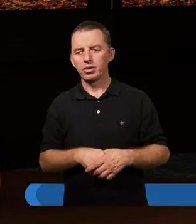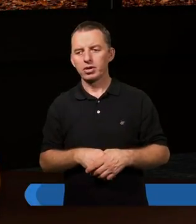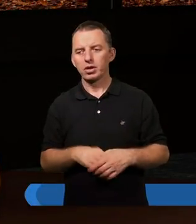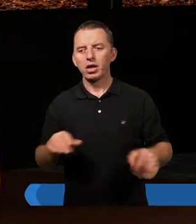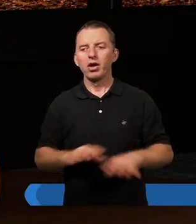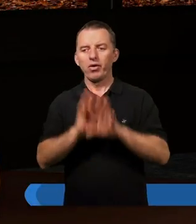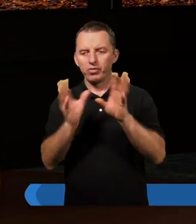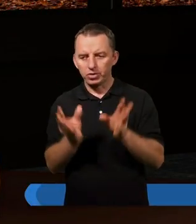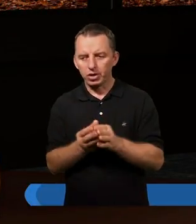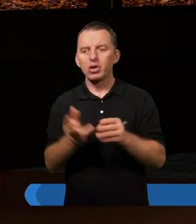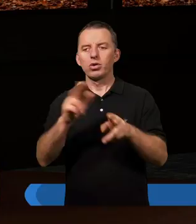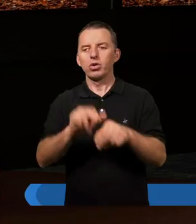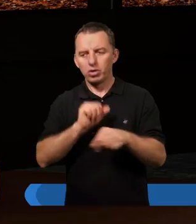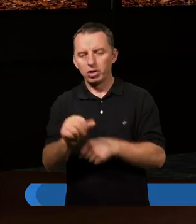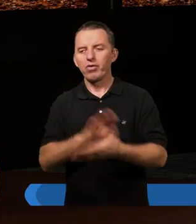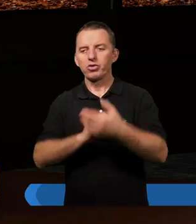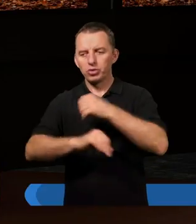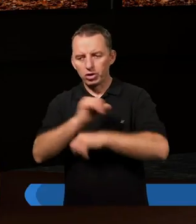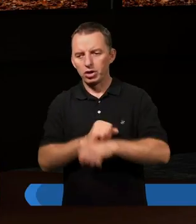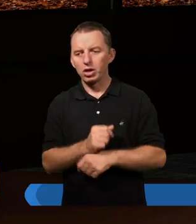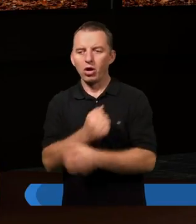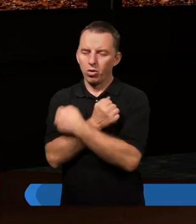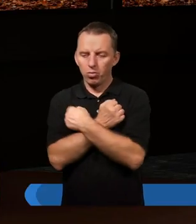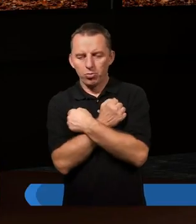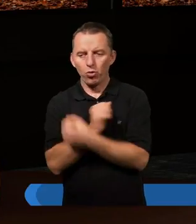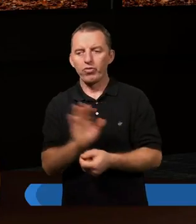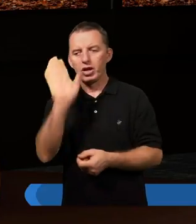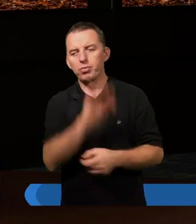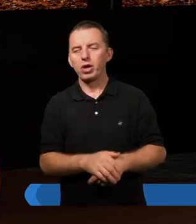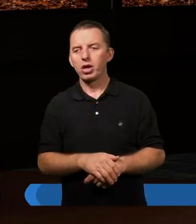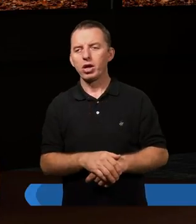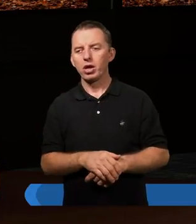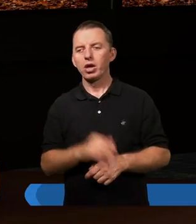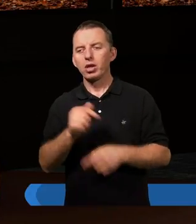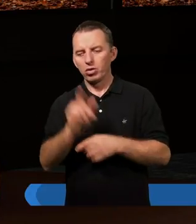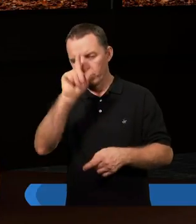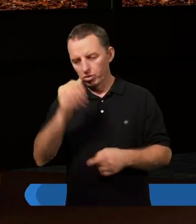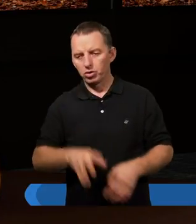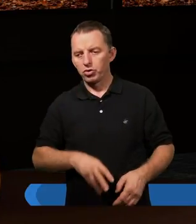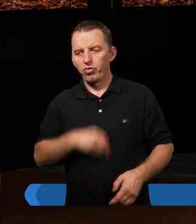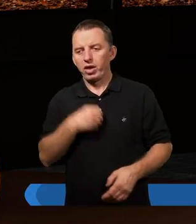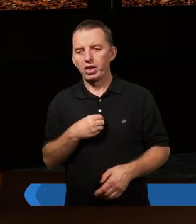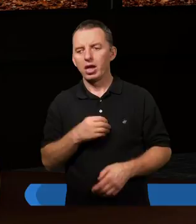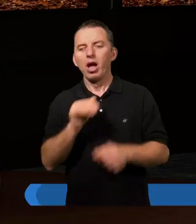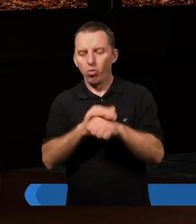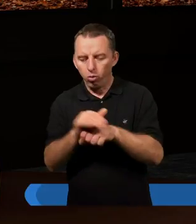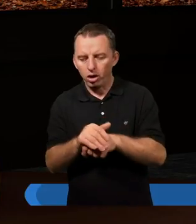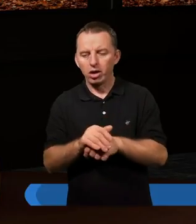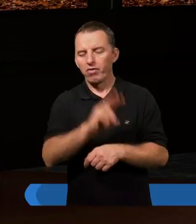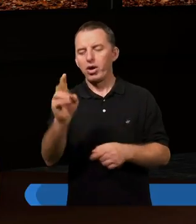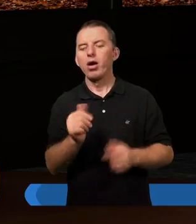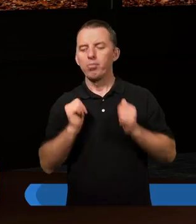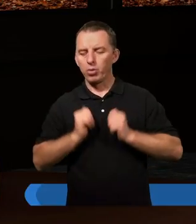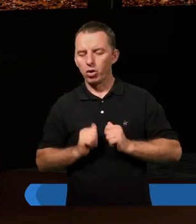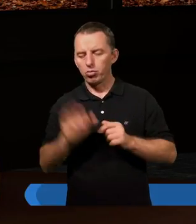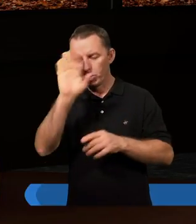Wszystkim, którzy jesteście w Rzymie, umiłowanym Boga, powołanym świętym, łaska Wam i pokój